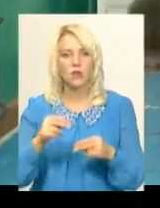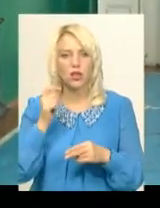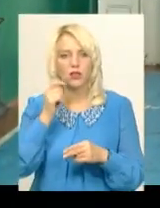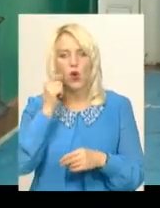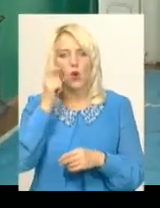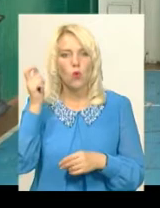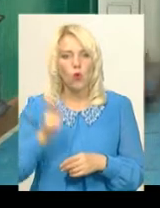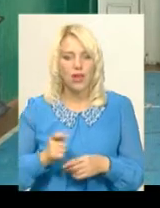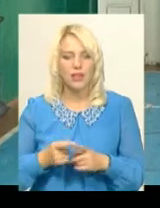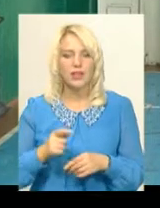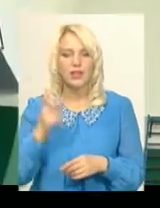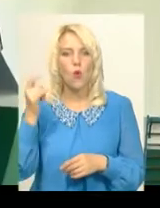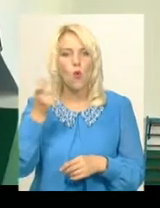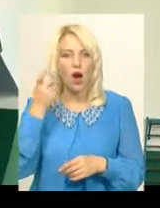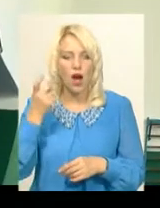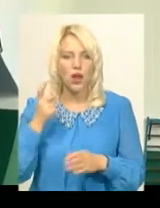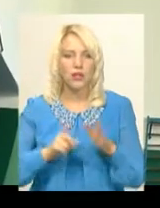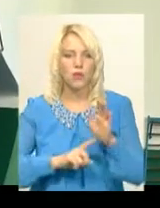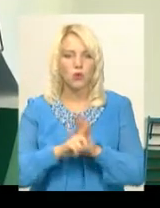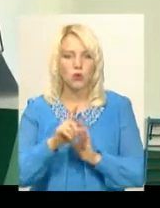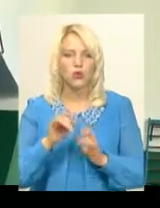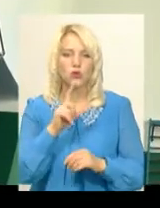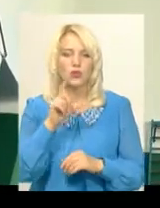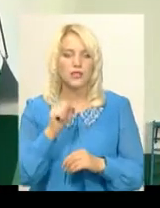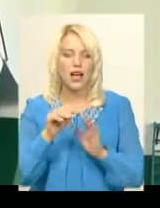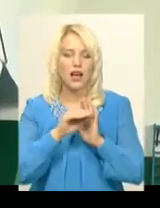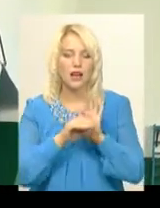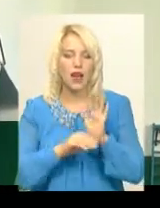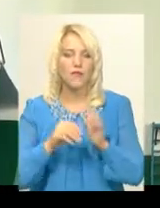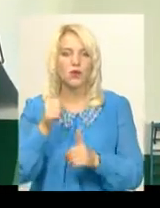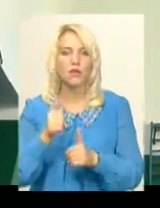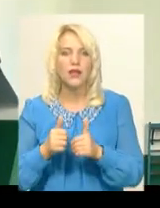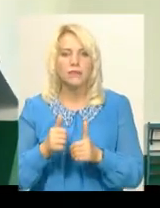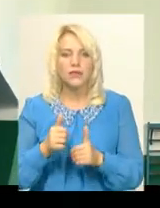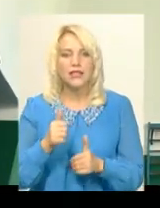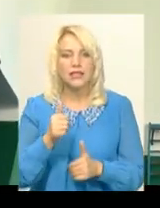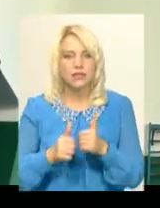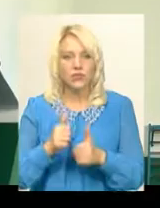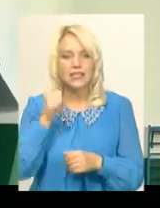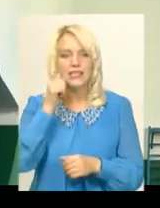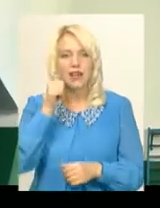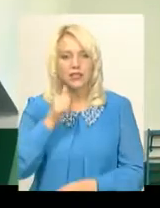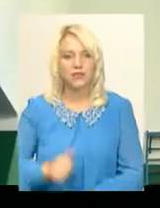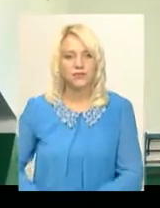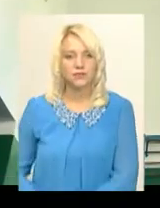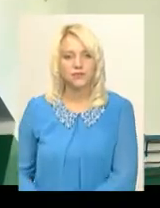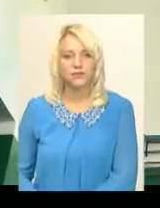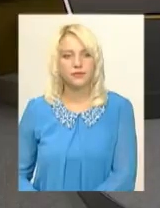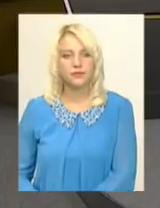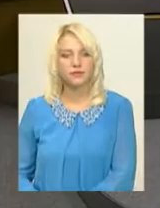Копичинський та решта спортсменів-ветеранів розпочнуть за графіком змагань завтра. Світлана Поробок, Володимир Паламар, Новини, Поділя, Центр.